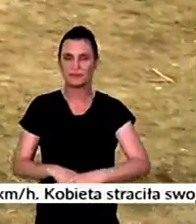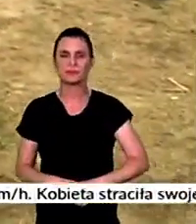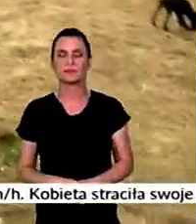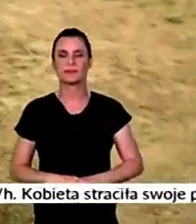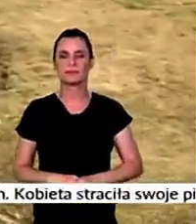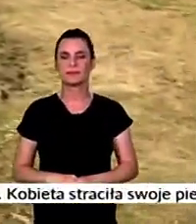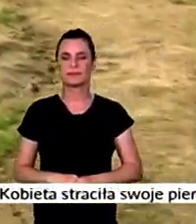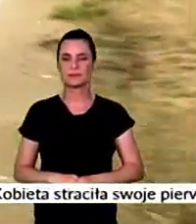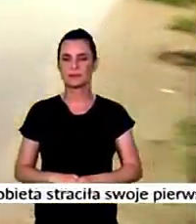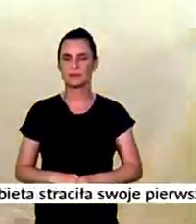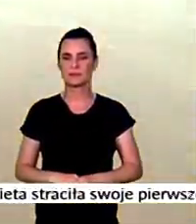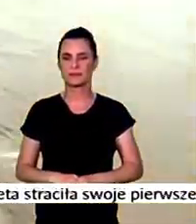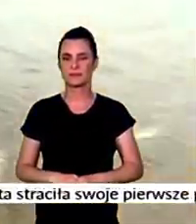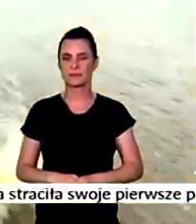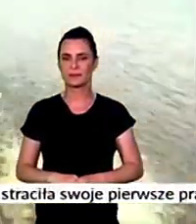Uwaga!